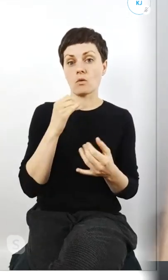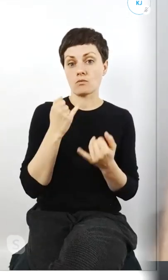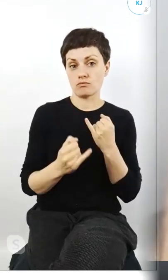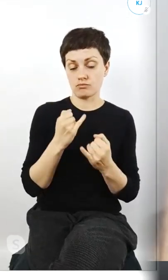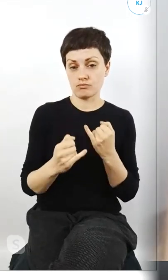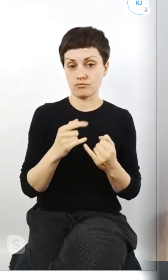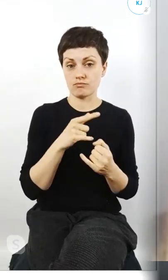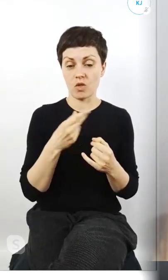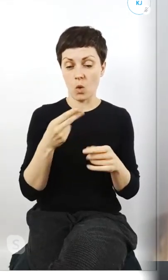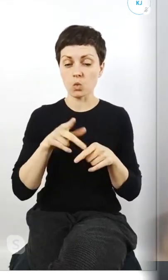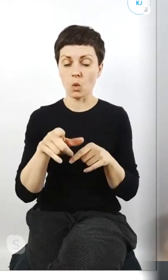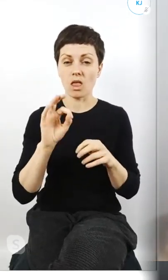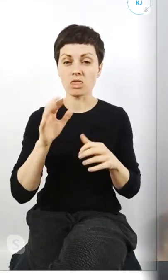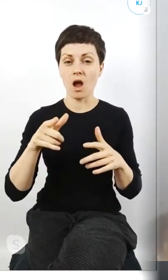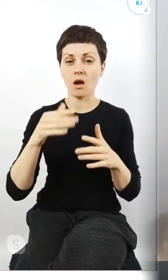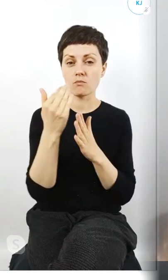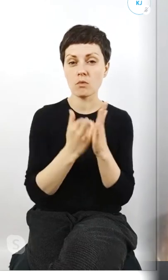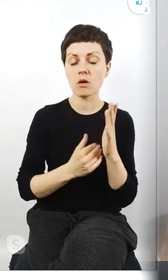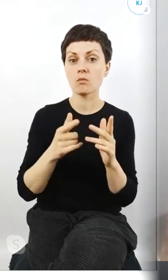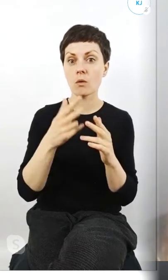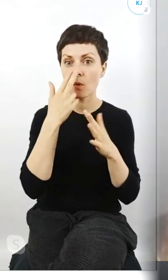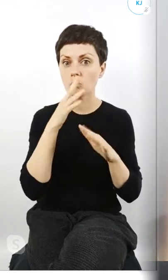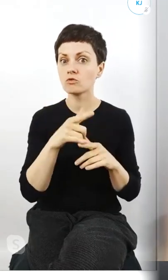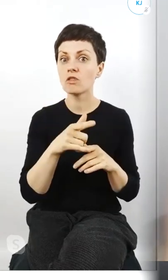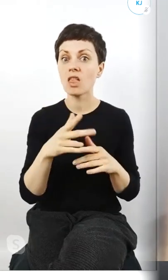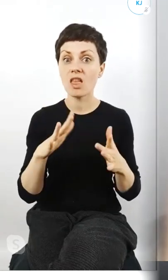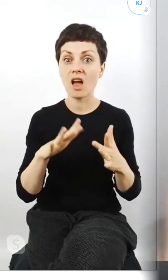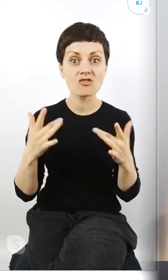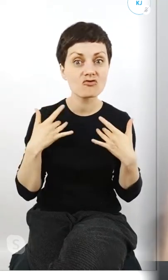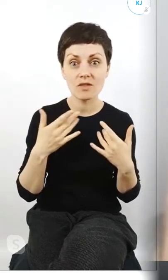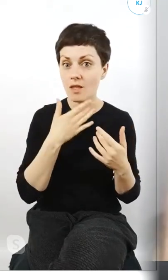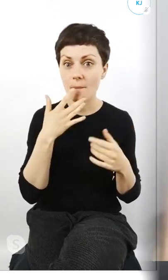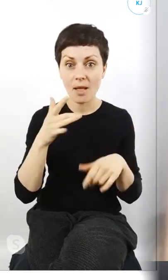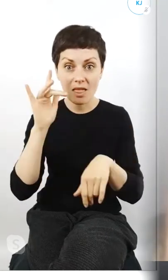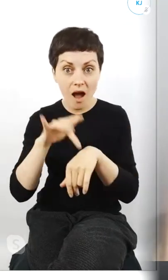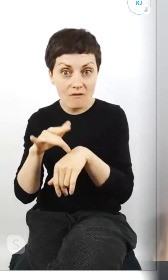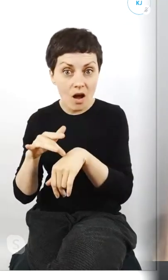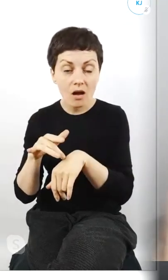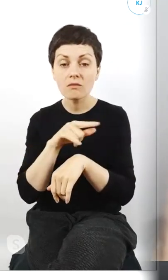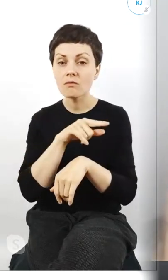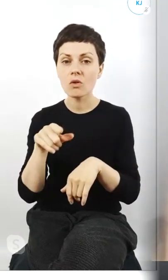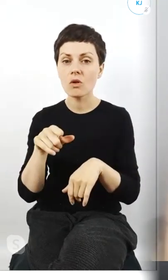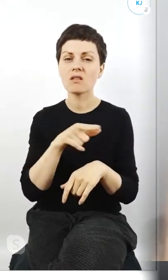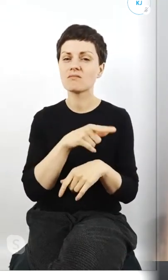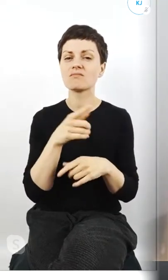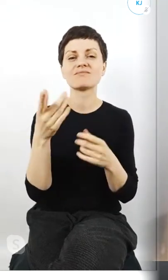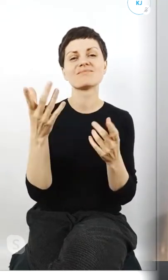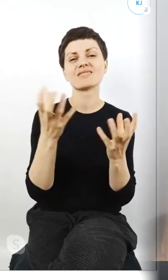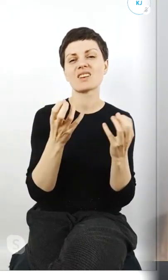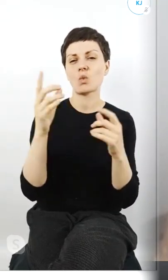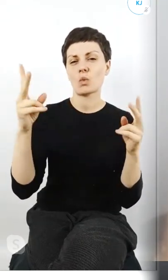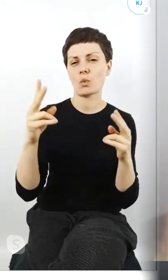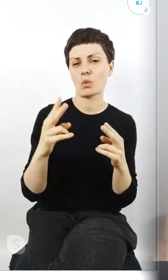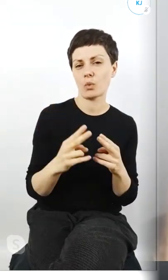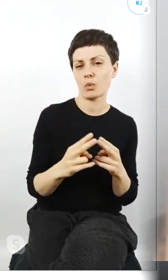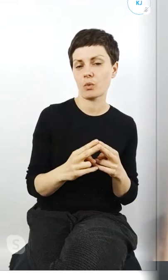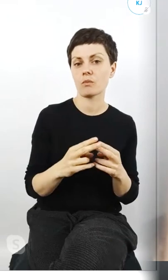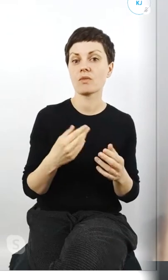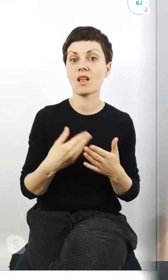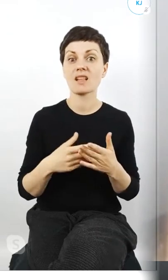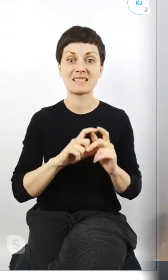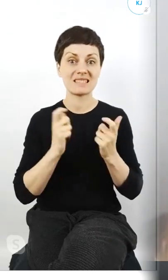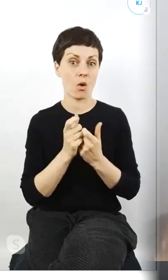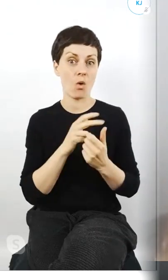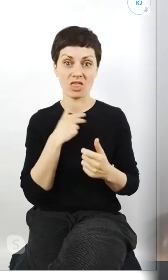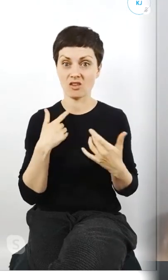live'y nie dają takiej efektywności, jak powinny mieć, to zasięgi zostaną ucinane i całe nasze życie